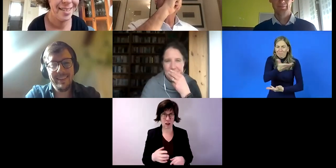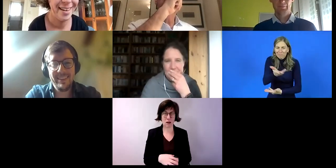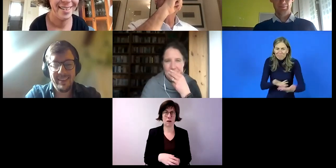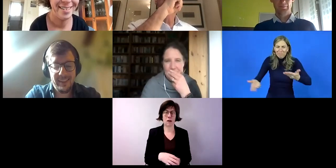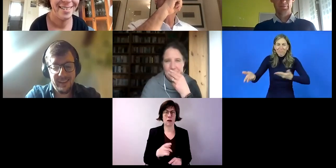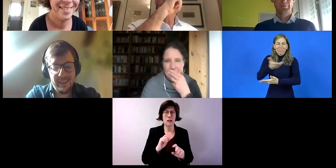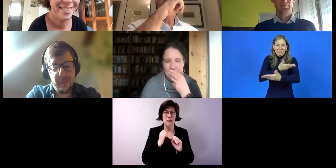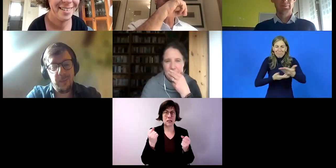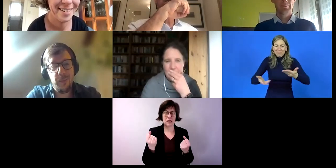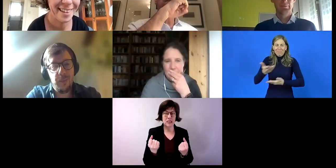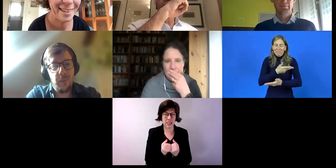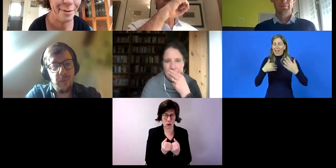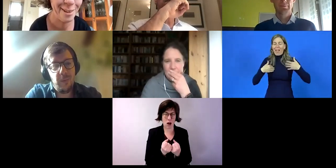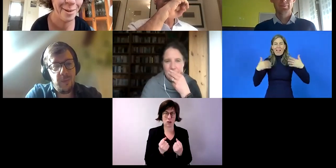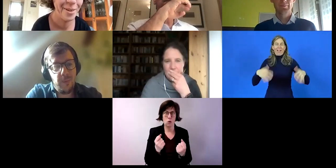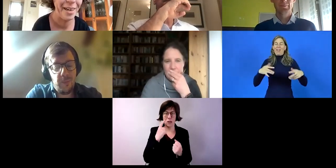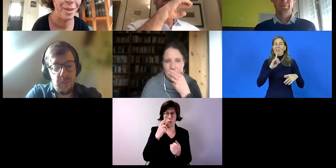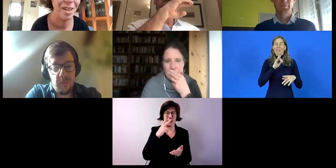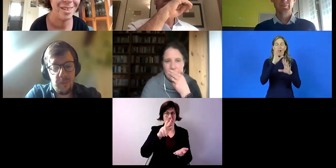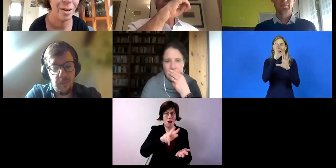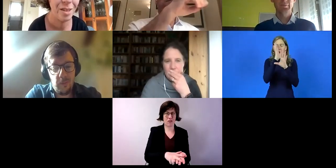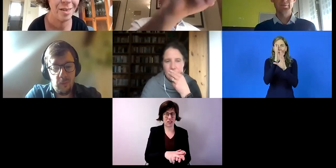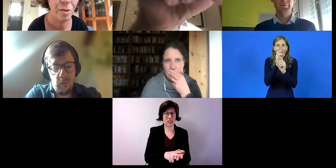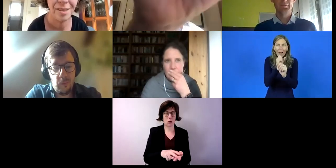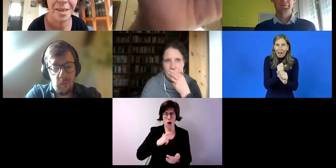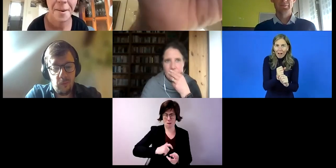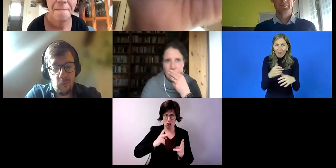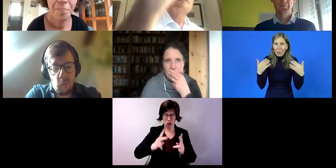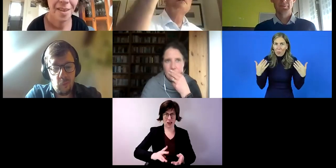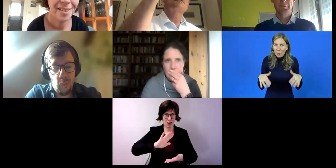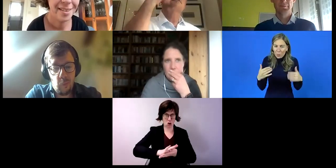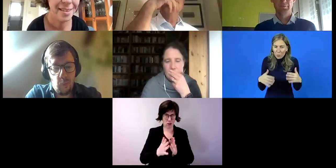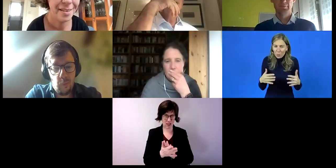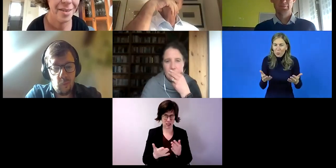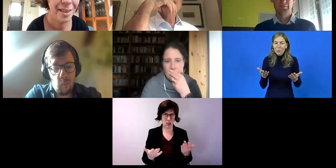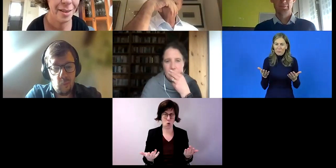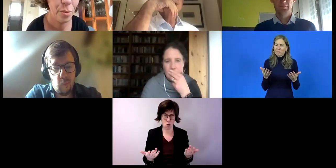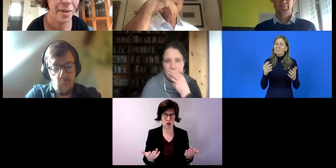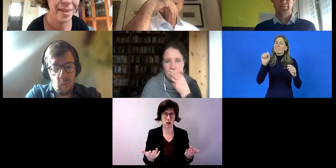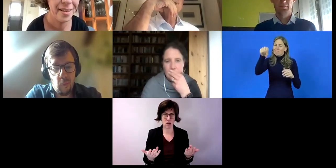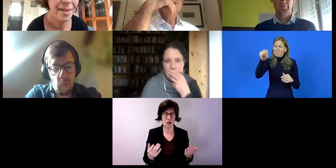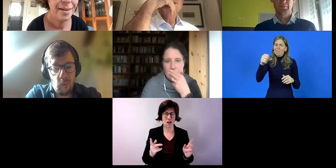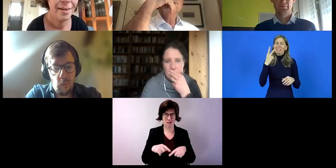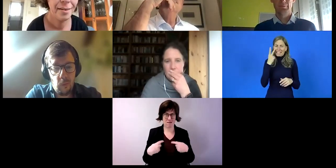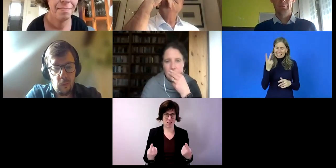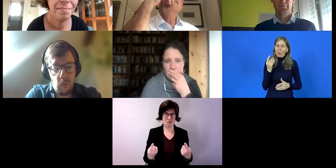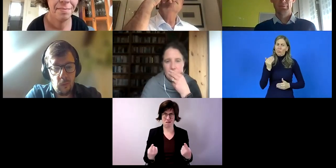Angesichts der Ratifizierung einer Menschenrechtskonvention. Und dass wir nicht über,